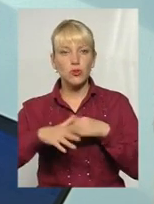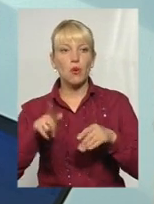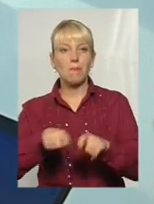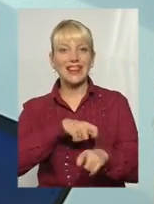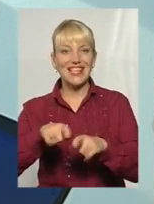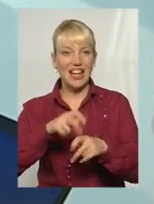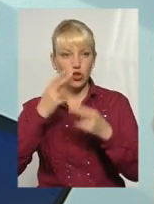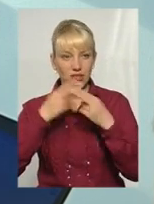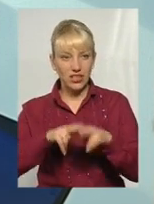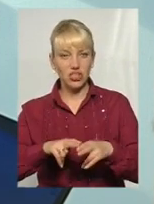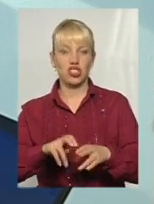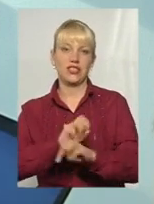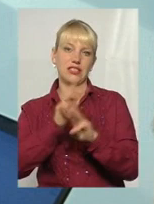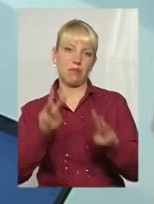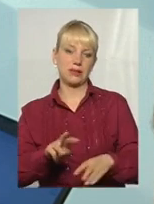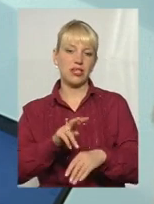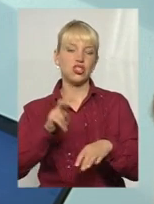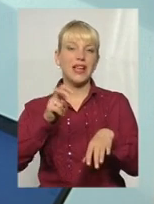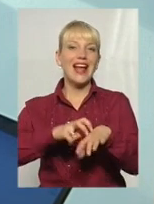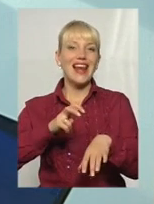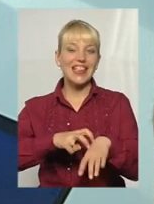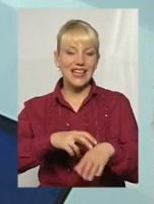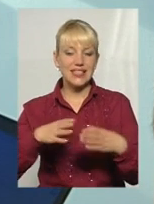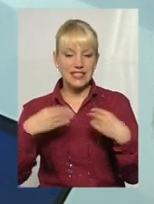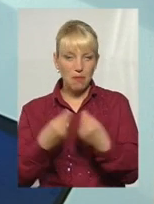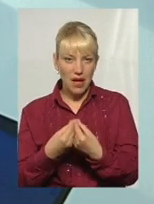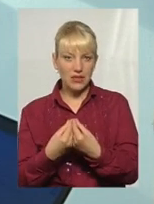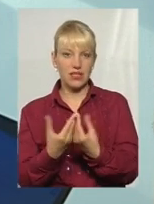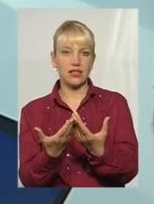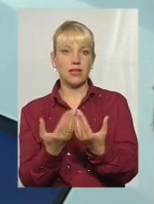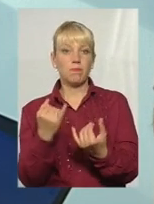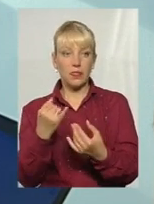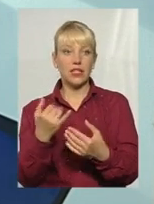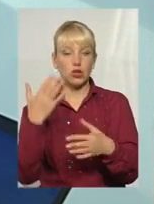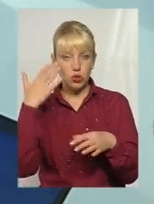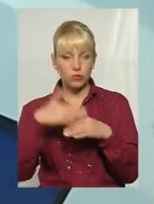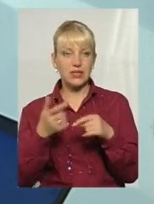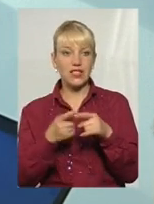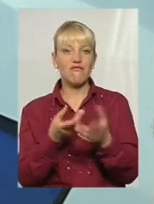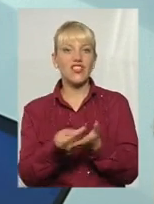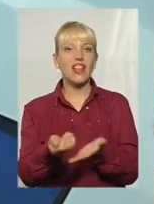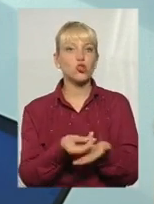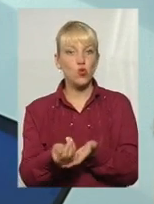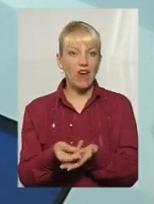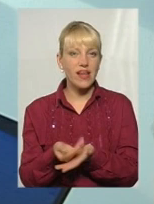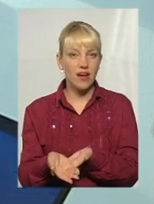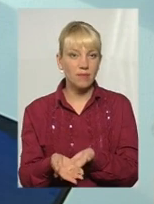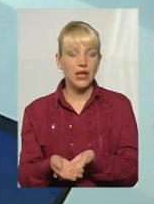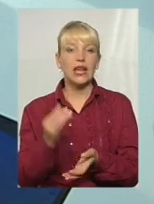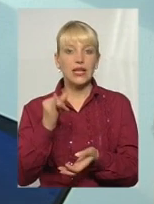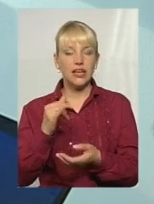забезпечення, далі лікар сімейний який, далі, скажімо, зрозуміло, що це фінансування. Тому, знаєте, що